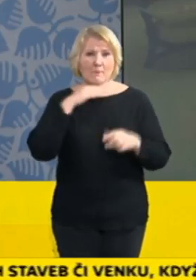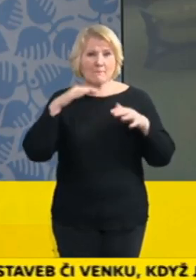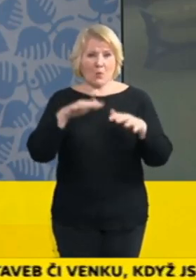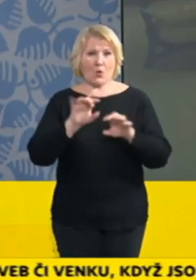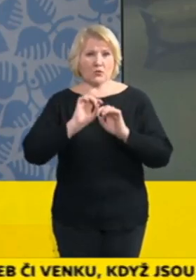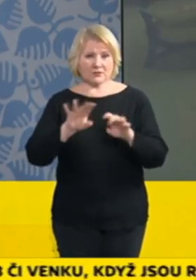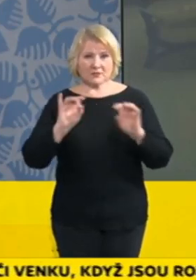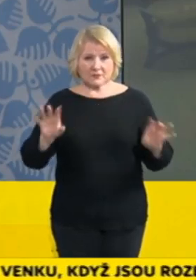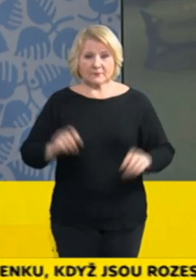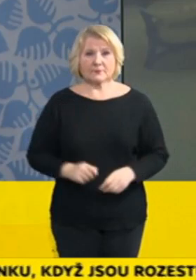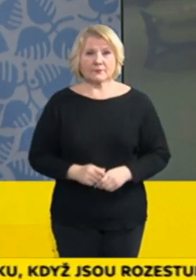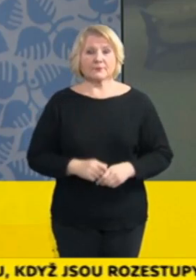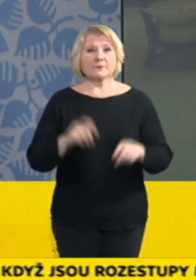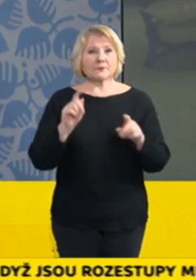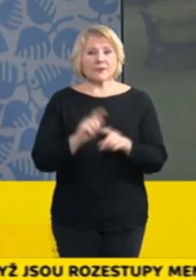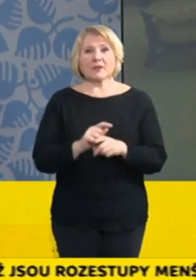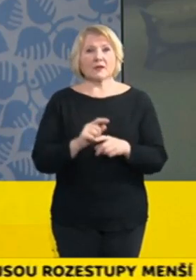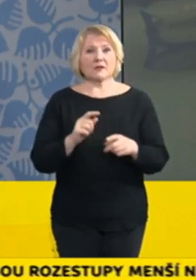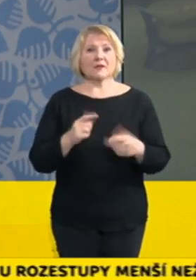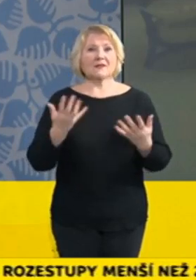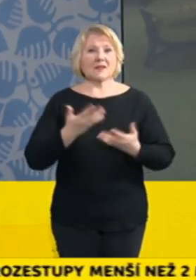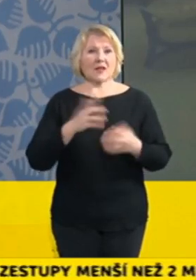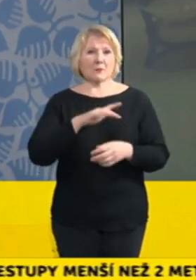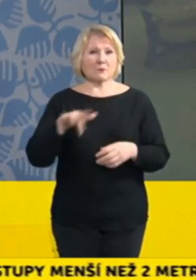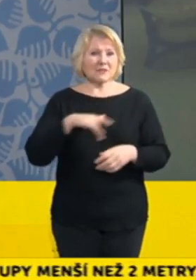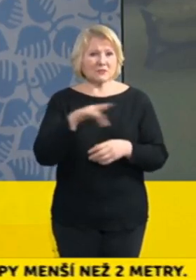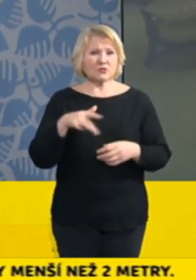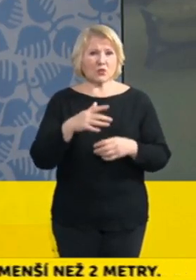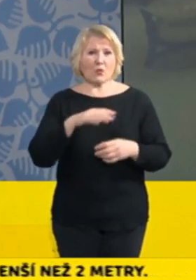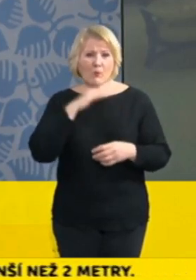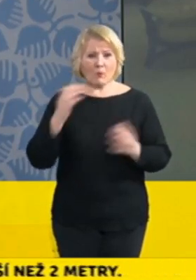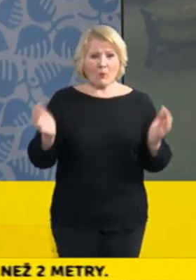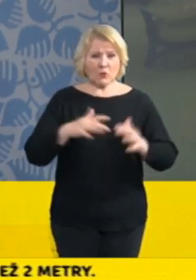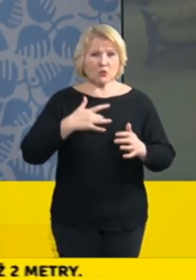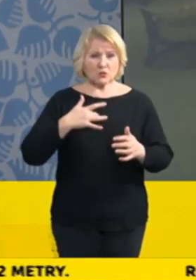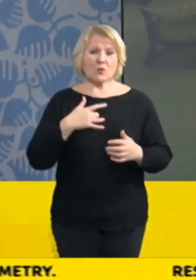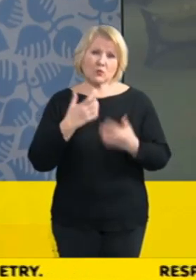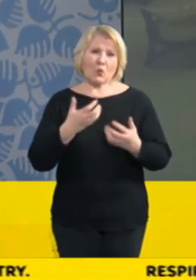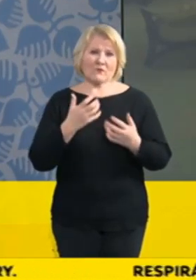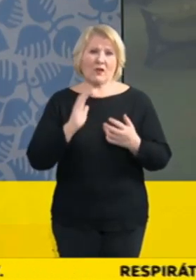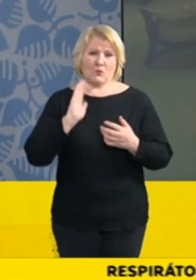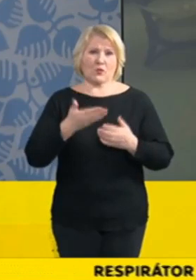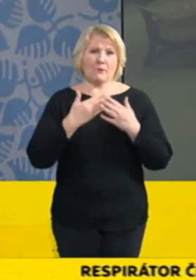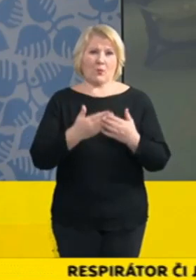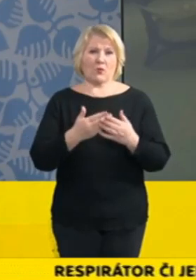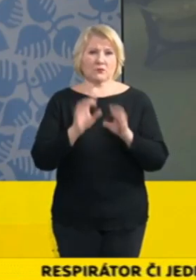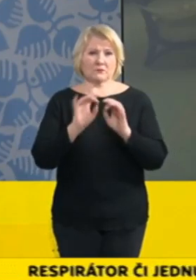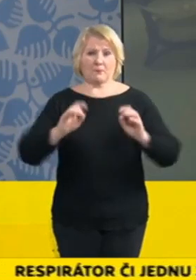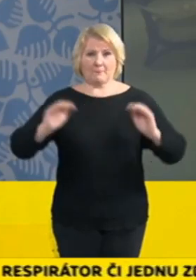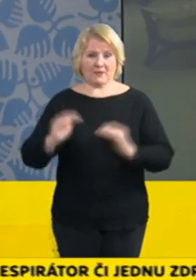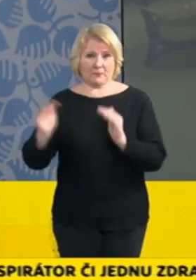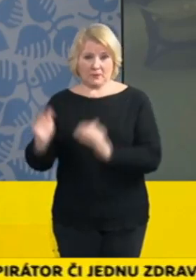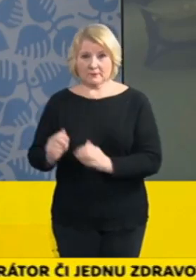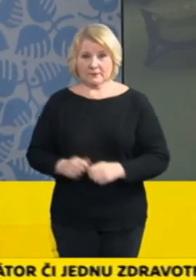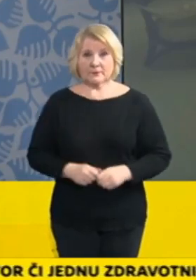oblastech s vysokou koncentrací osob. A tam jsme se dohodli, že s ohledem na to, i jak dlouho